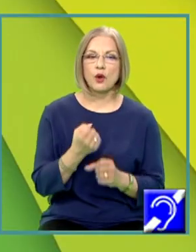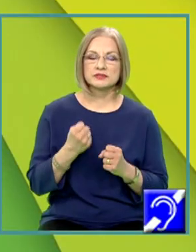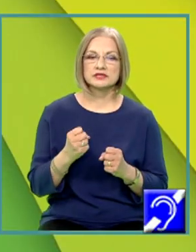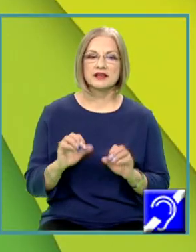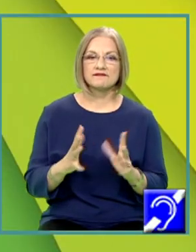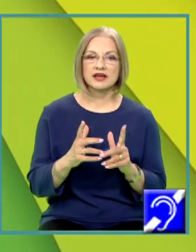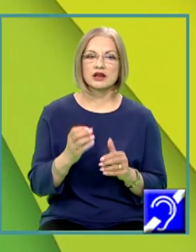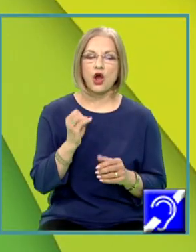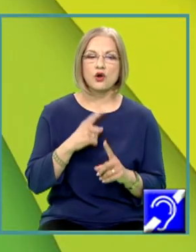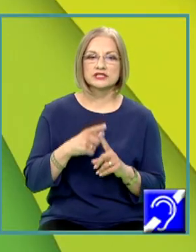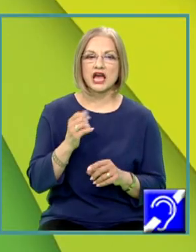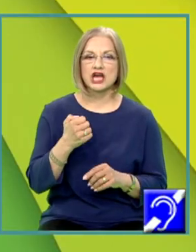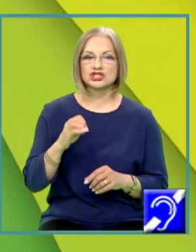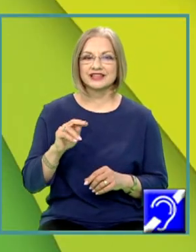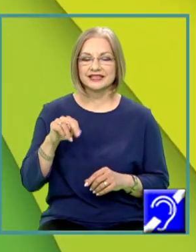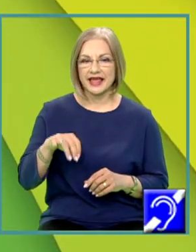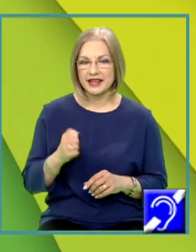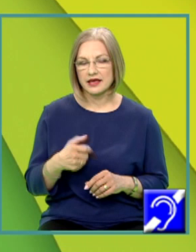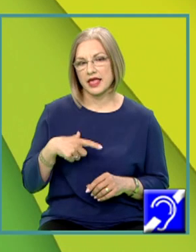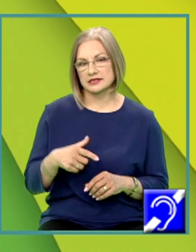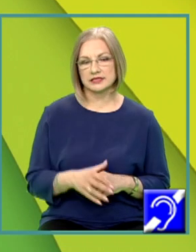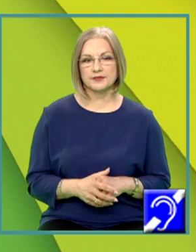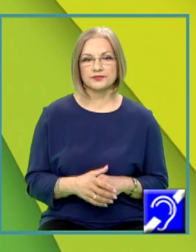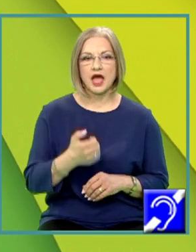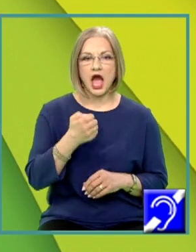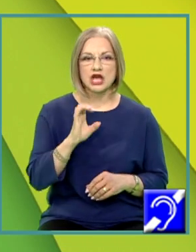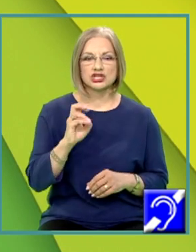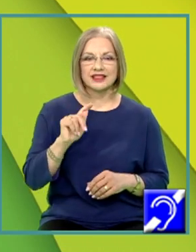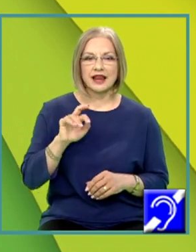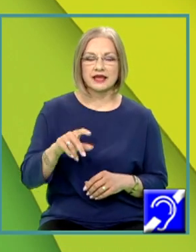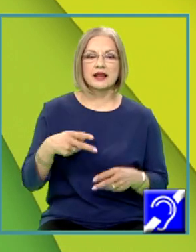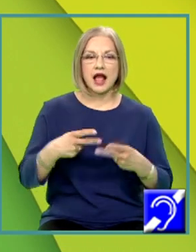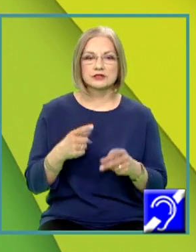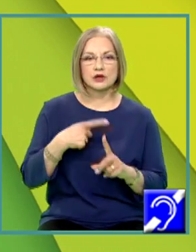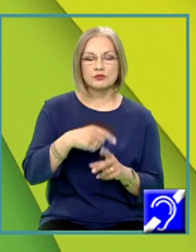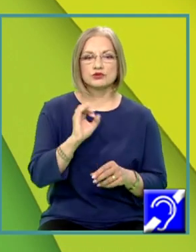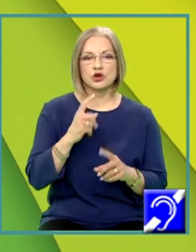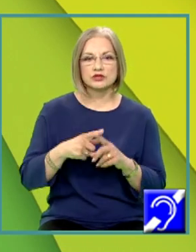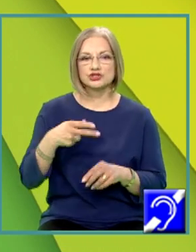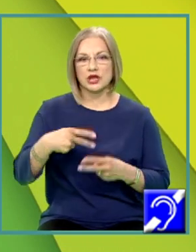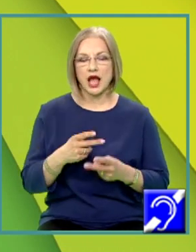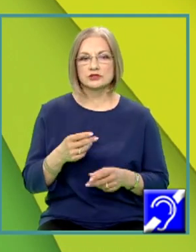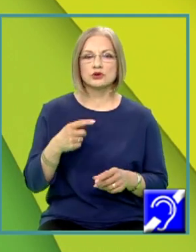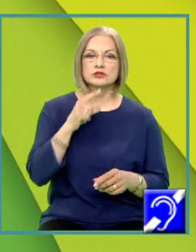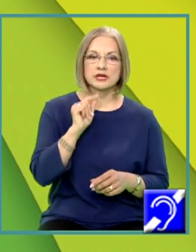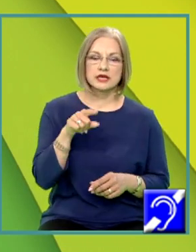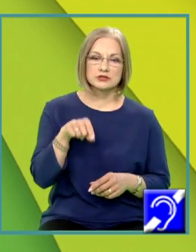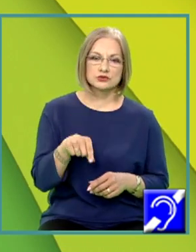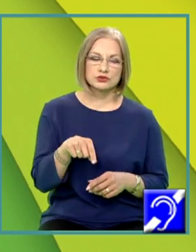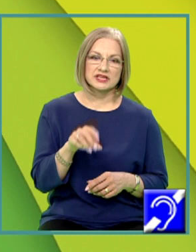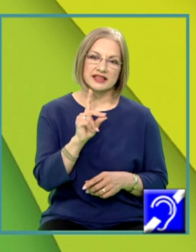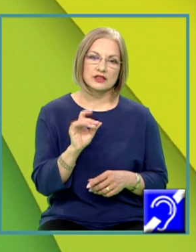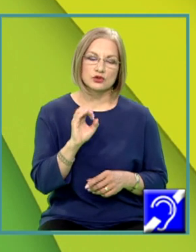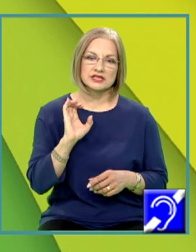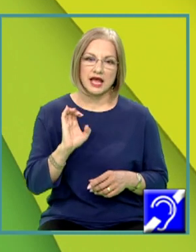flăcării oxiacetilenice este Acetilenă gazoasă plus oxigen gazos rezultă dioxid de